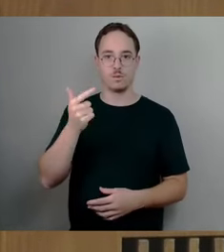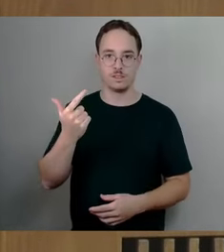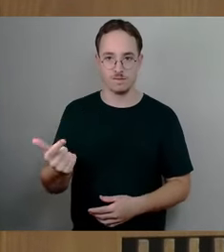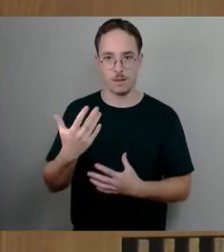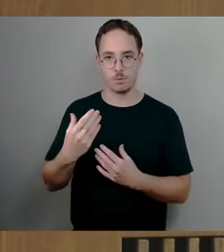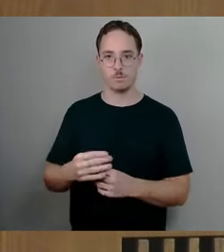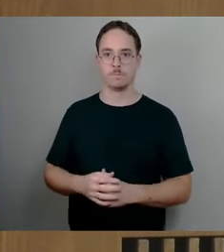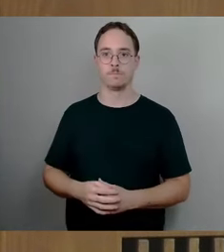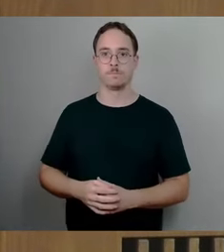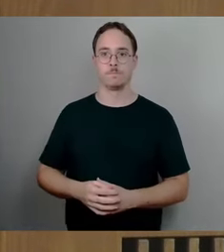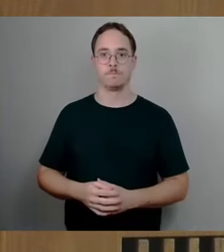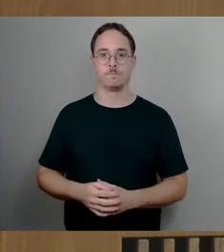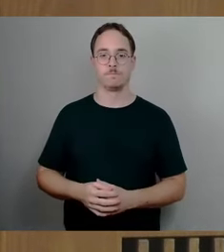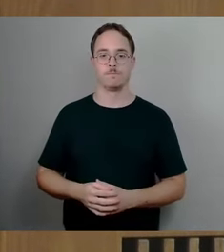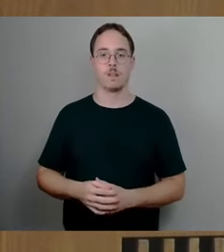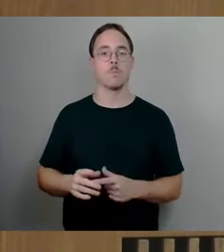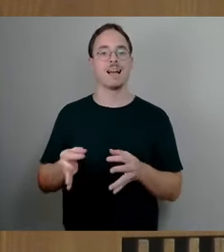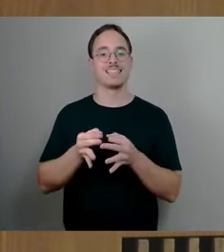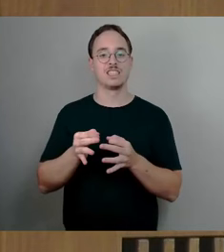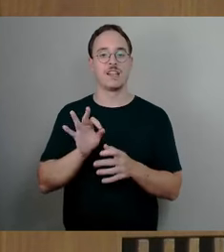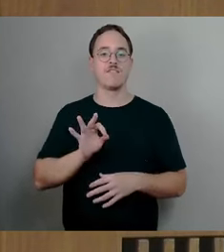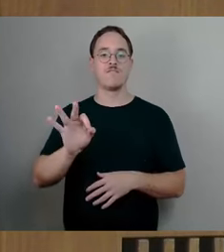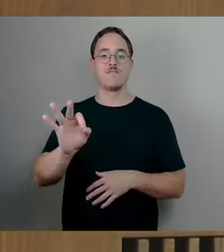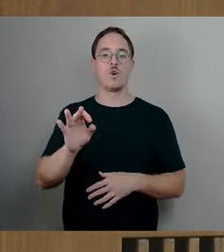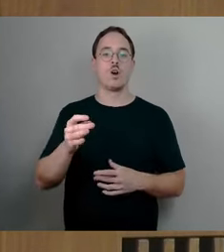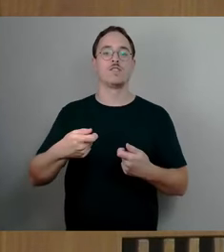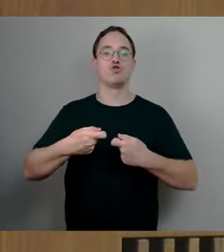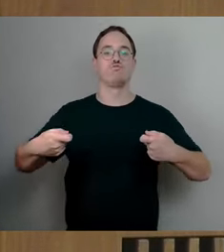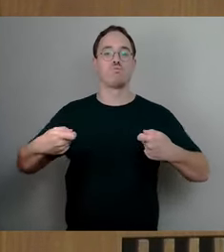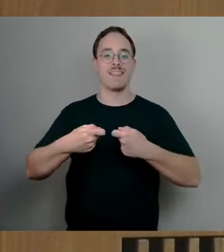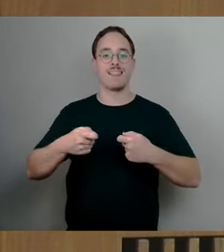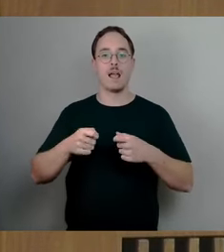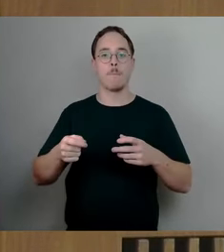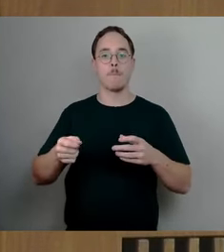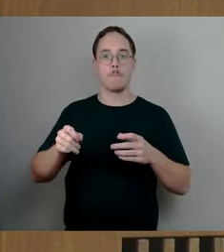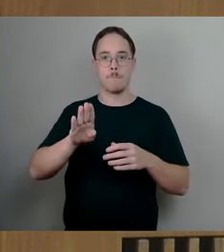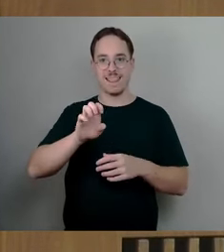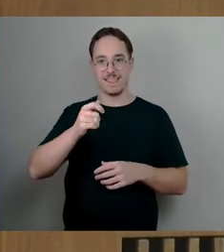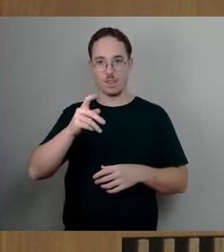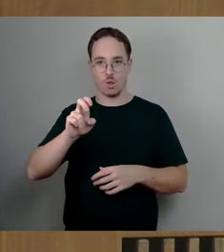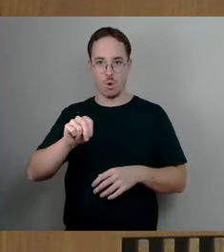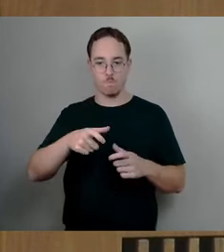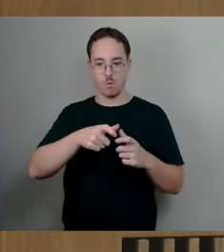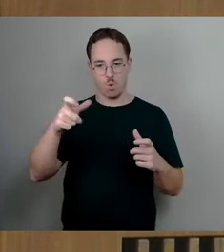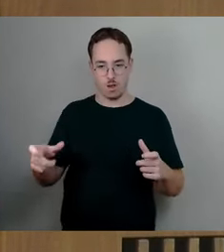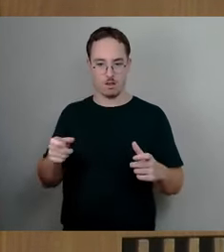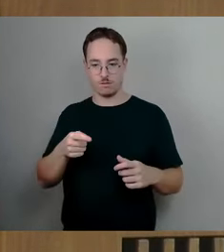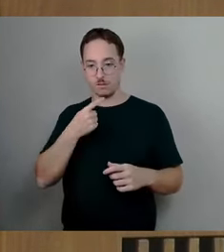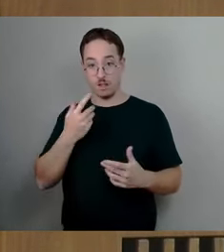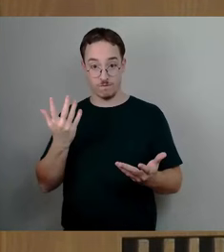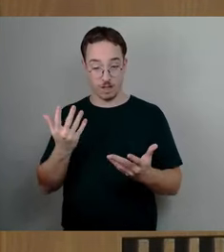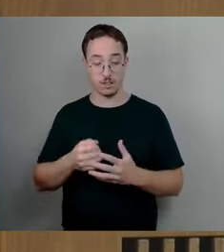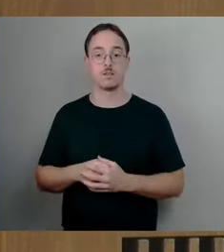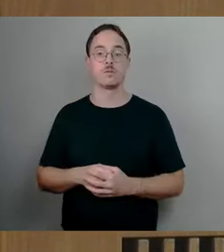Spannbetonbrücken gibt ja vor, also insbesondere das Kapitel 10, dass wenn kein ausreichendes Ankündigungsverhalten nachweisbar ist, also rechnerisch nachweisbar ist,